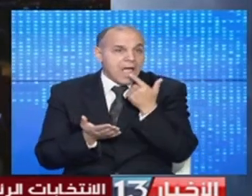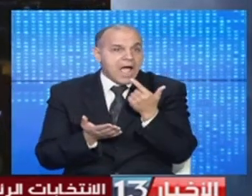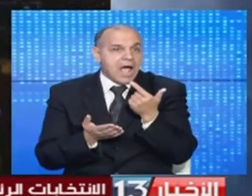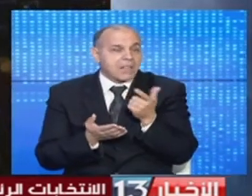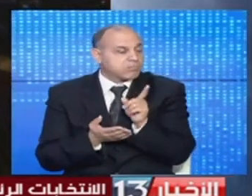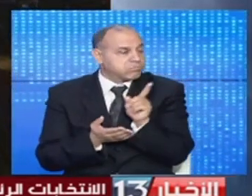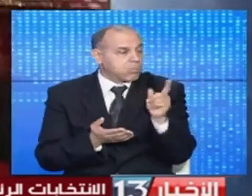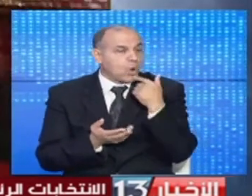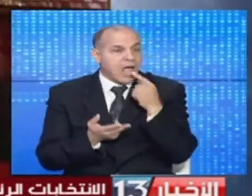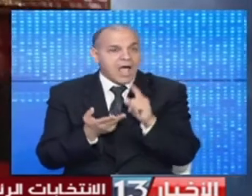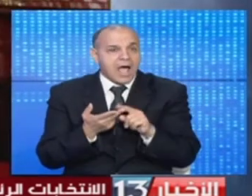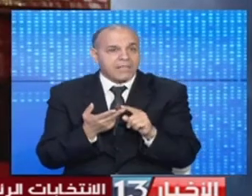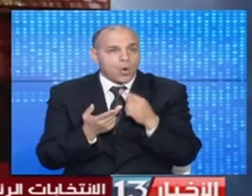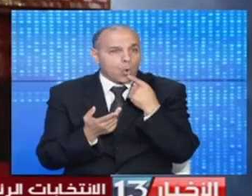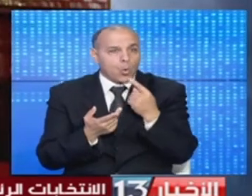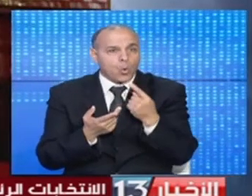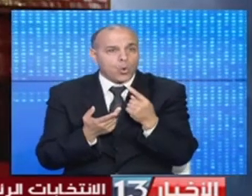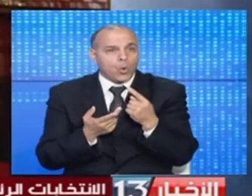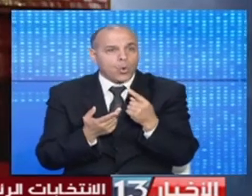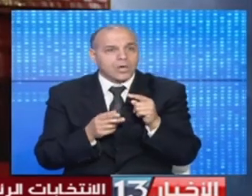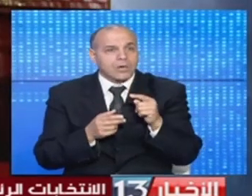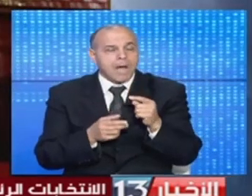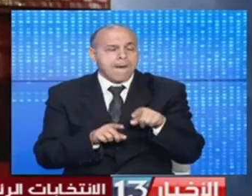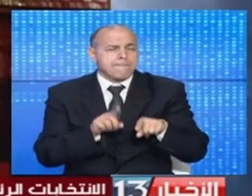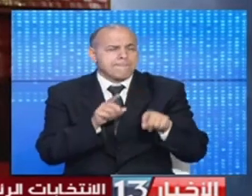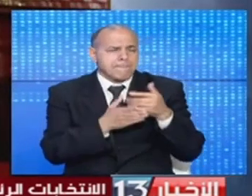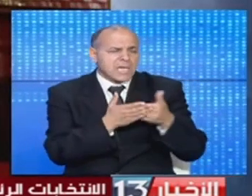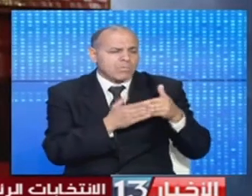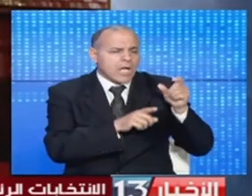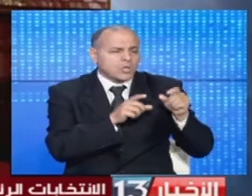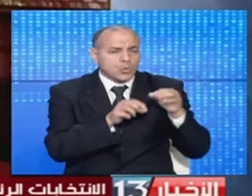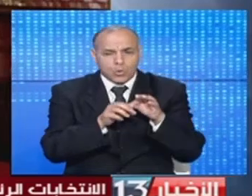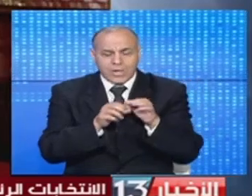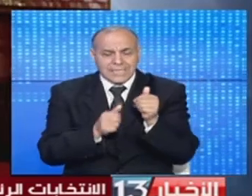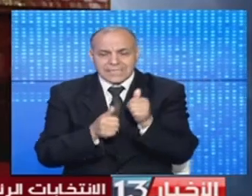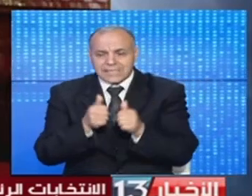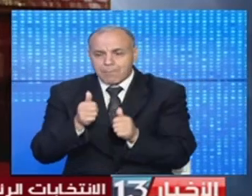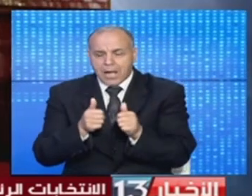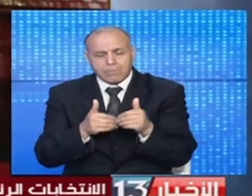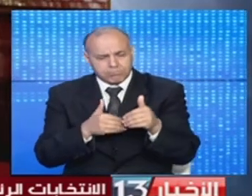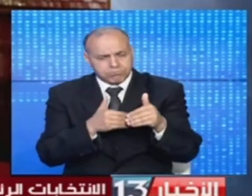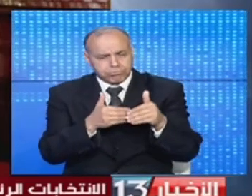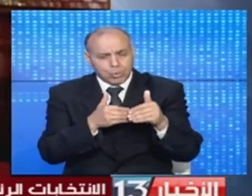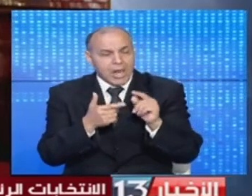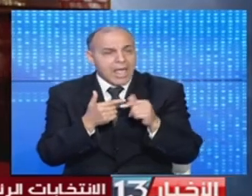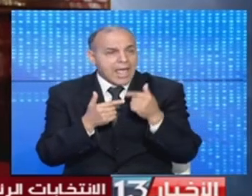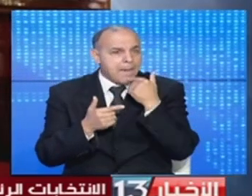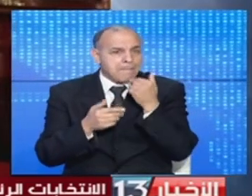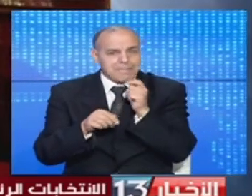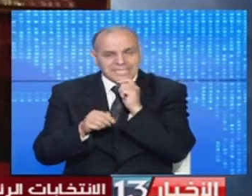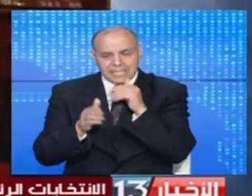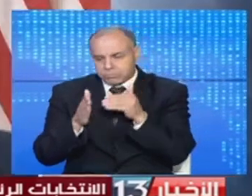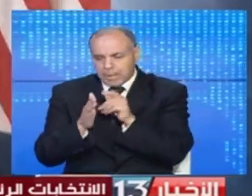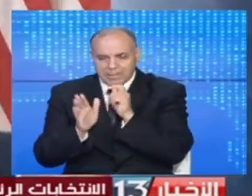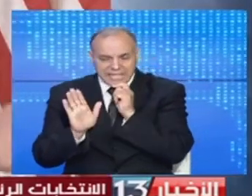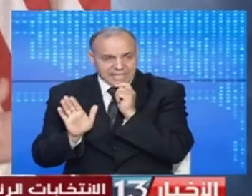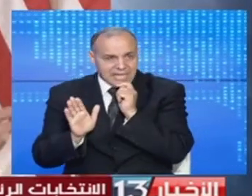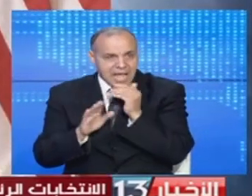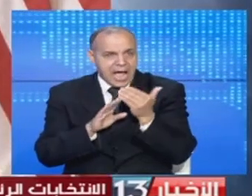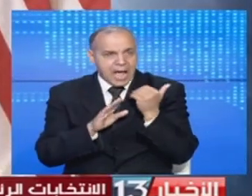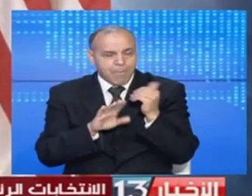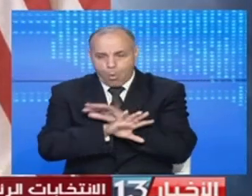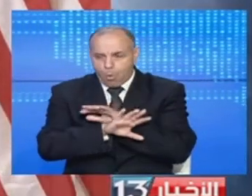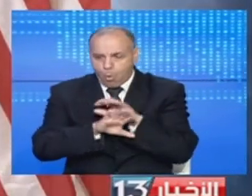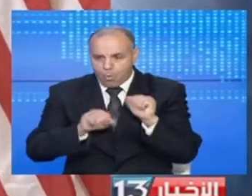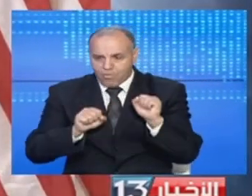هذه الاتهامات في الوقت الذي لن يكتمل فيه فرز ملايين الأصوات في سباق متقارب لن يتم حسمه قبل